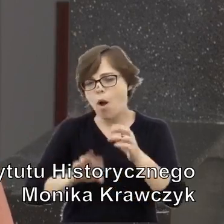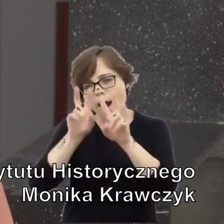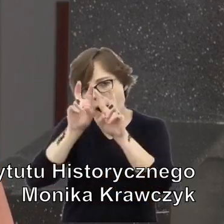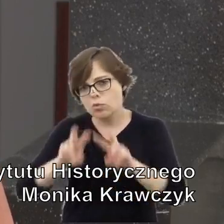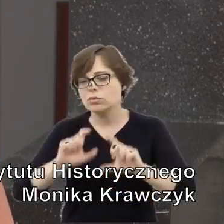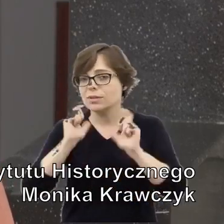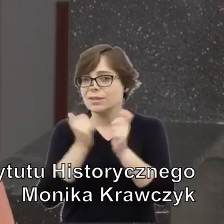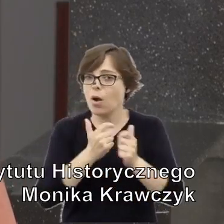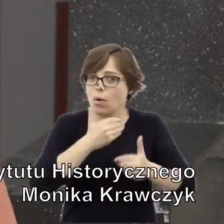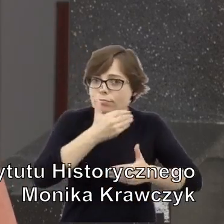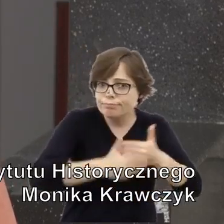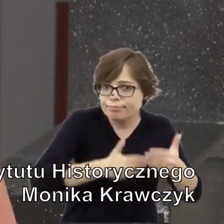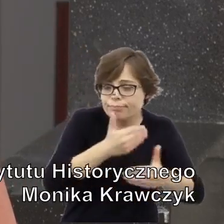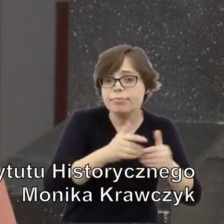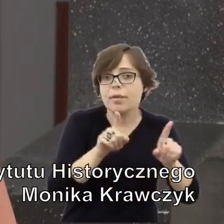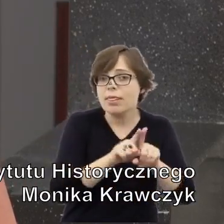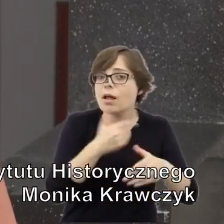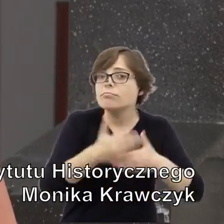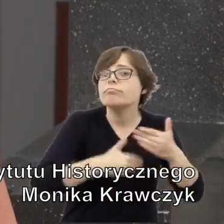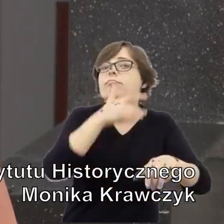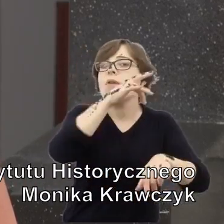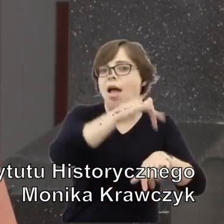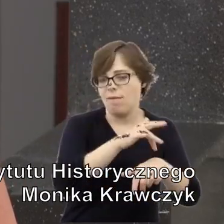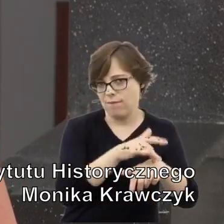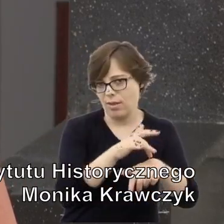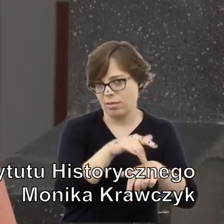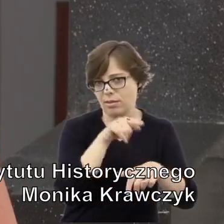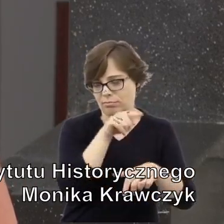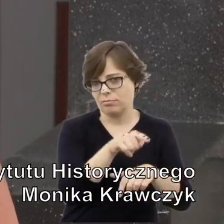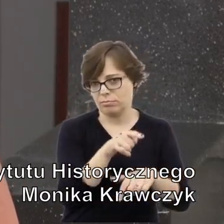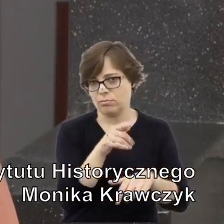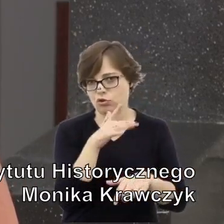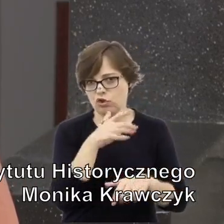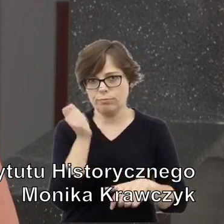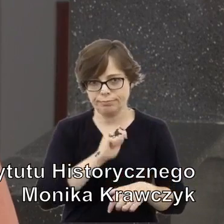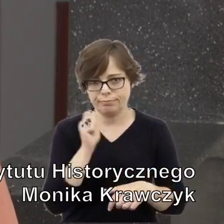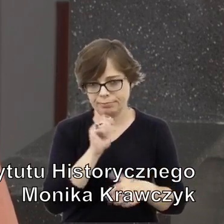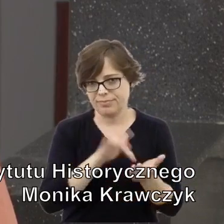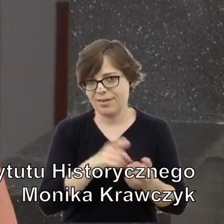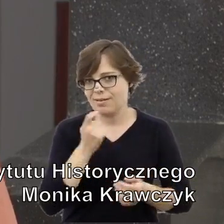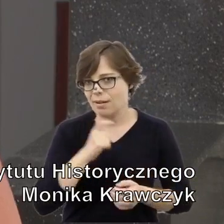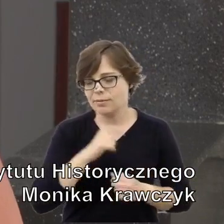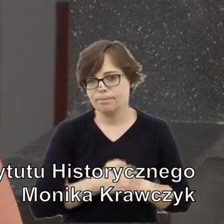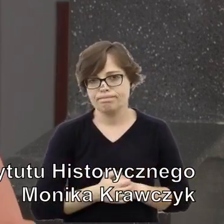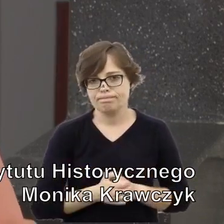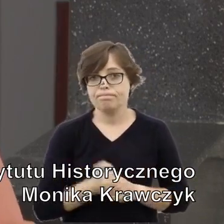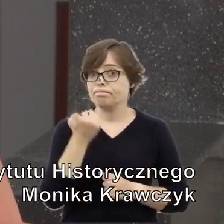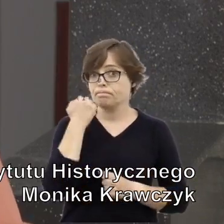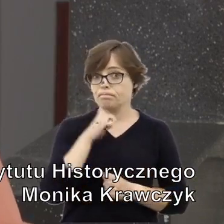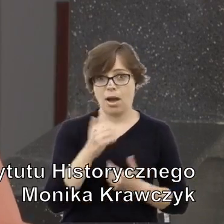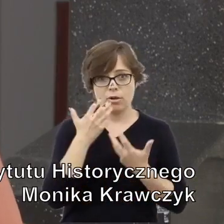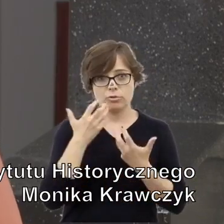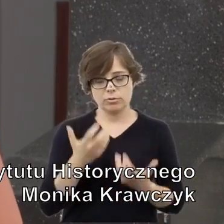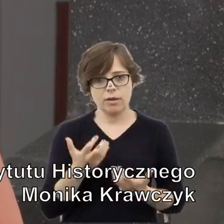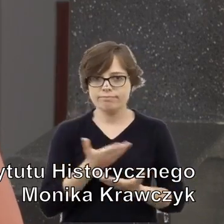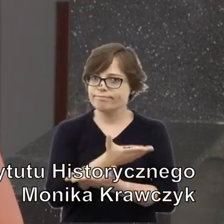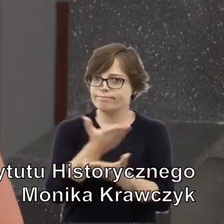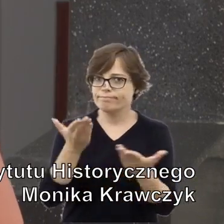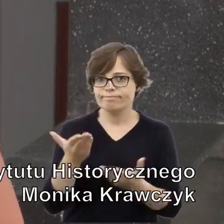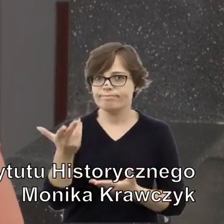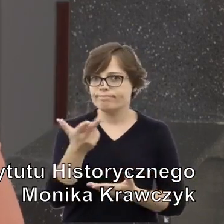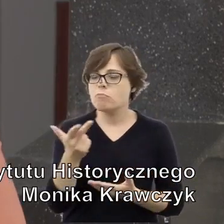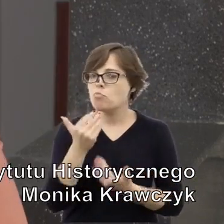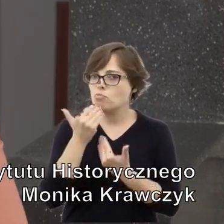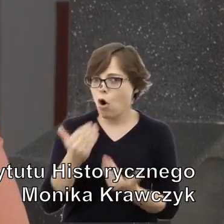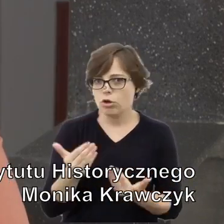konsekwencje tego pogromu. Bardzo chciałam Państwu podziękować za udział w naszej